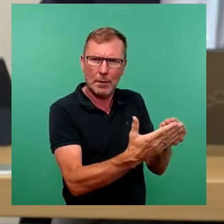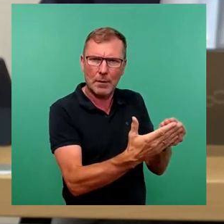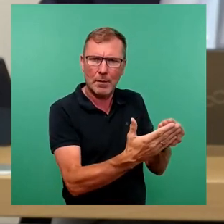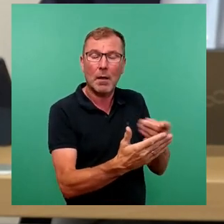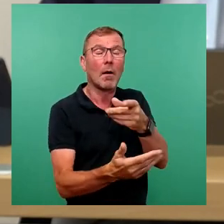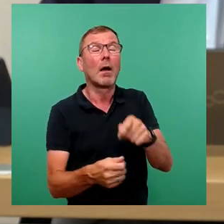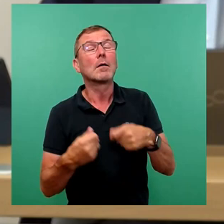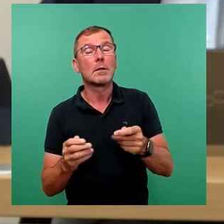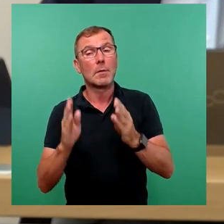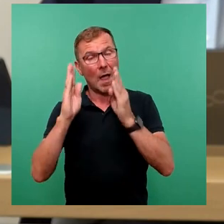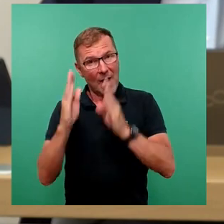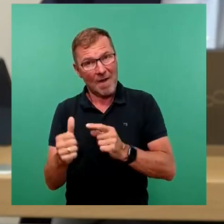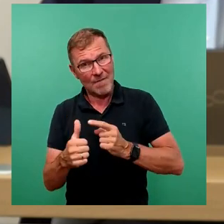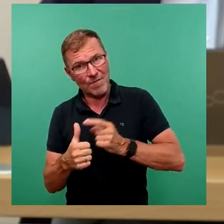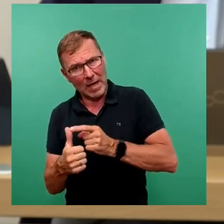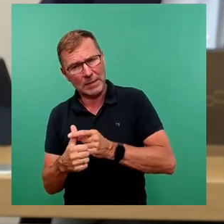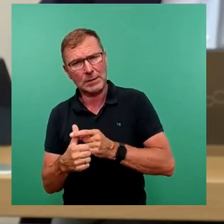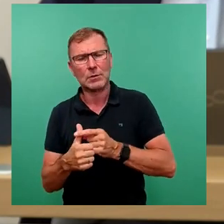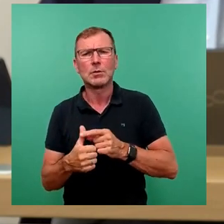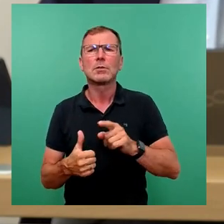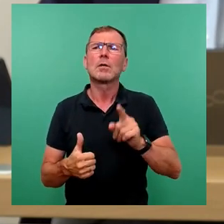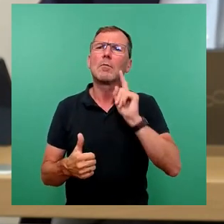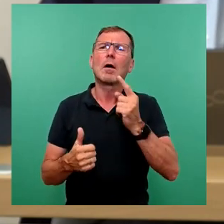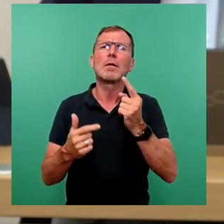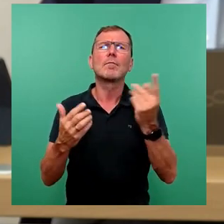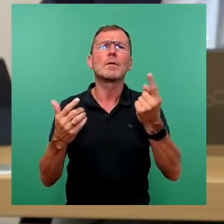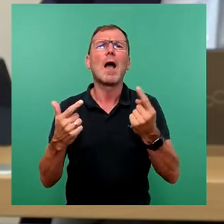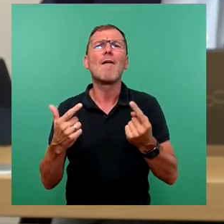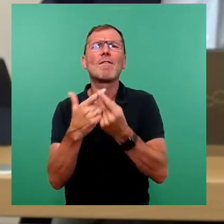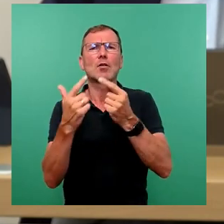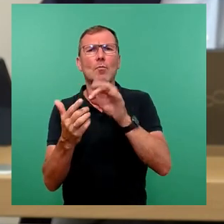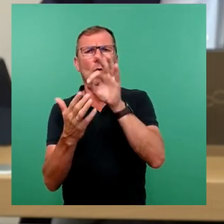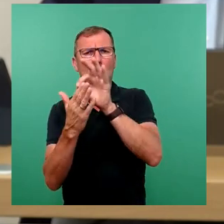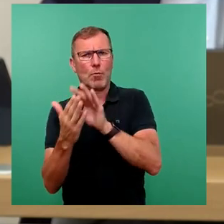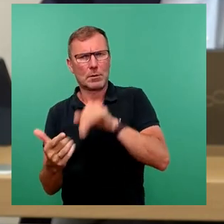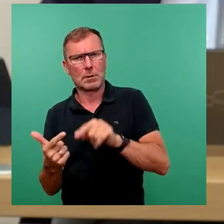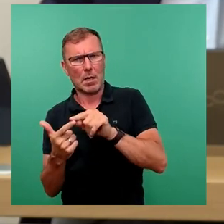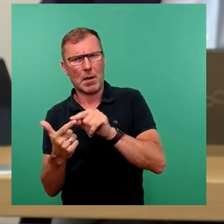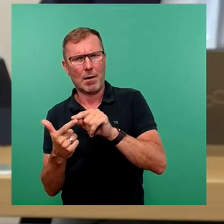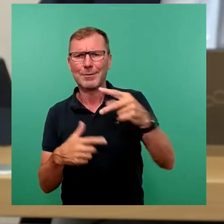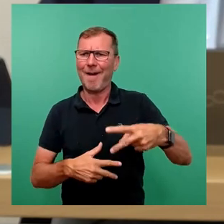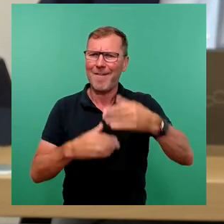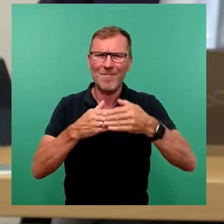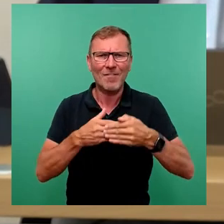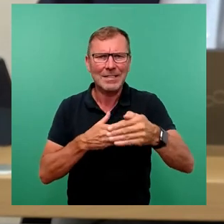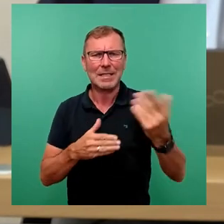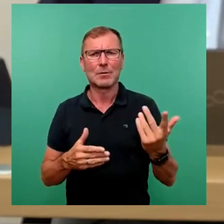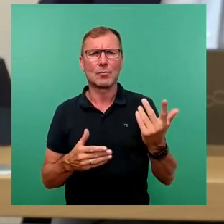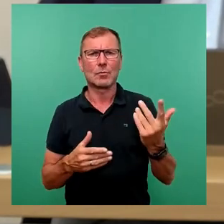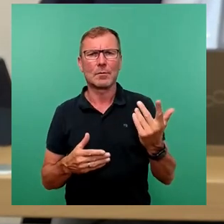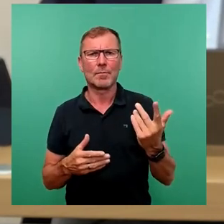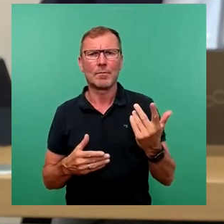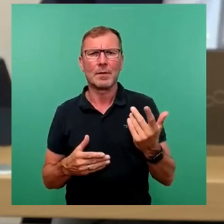wohl fachlich sich auch mal widersprechende oder ich sage mal auch in ihren Fristsetzungen nicht